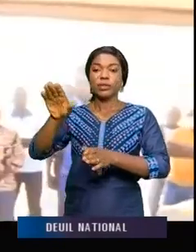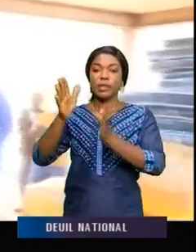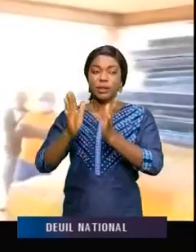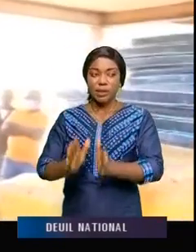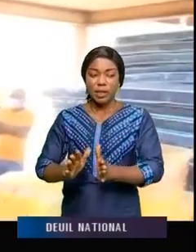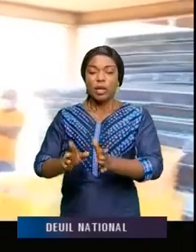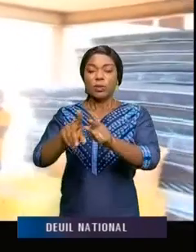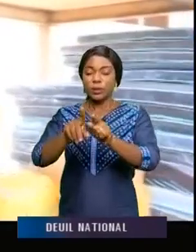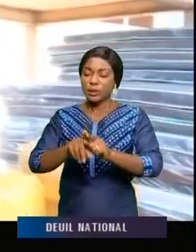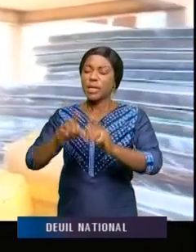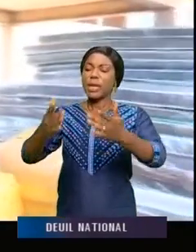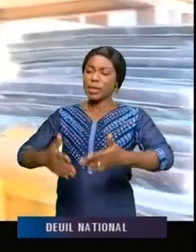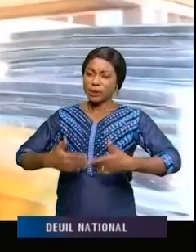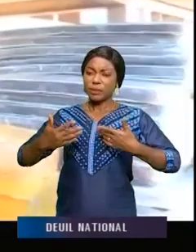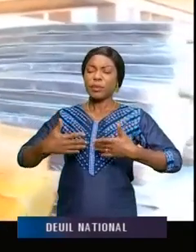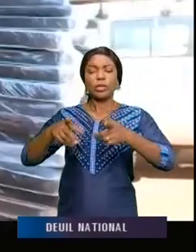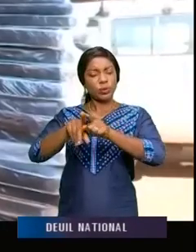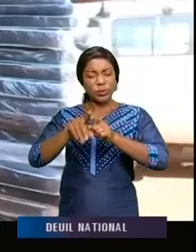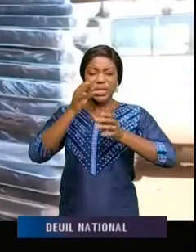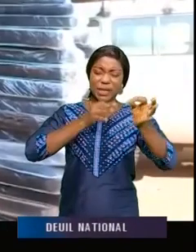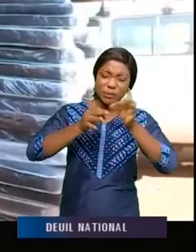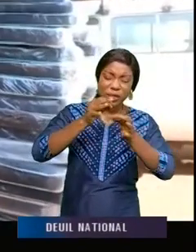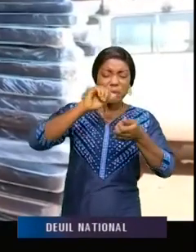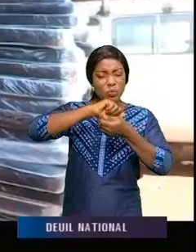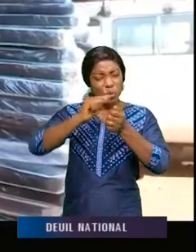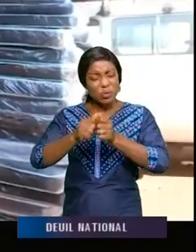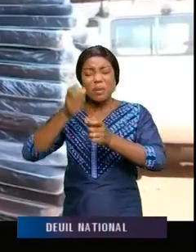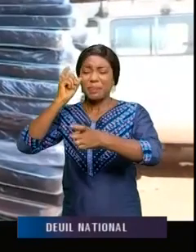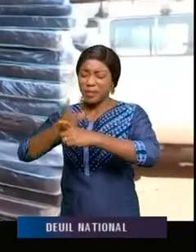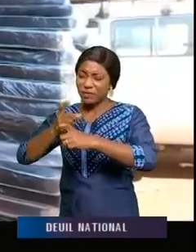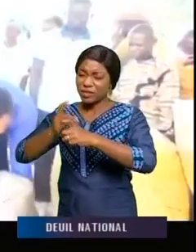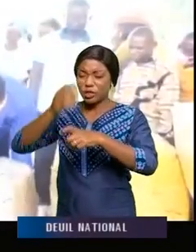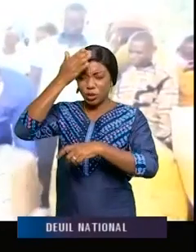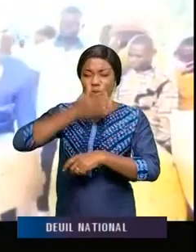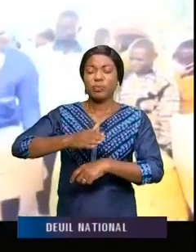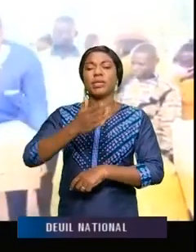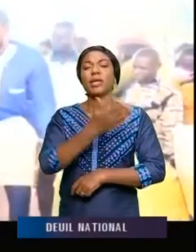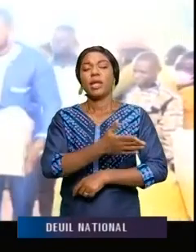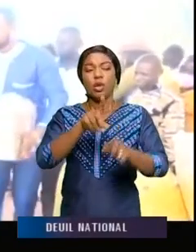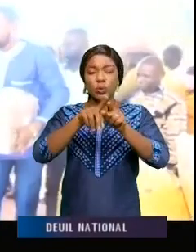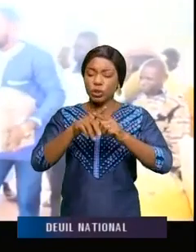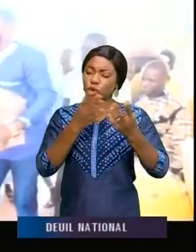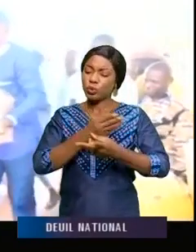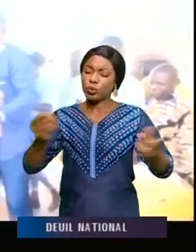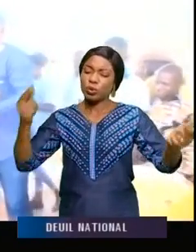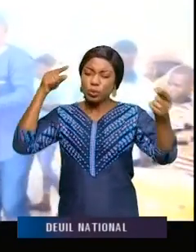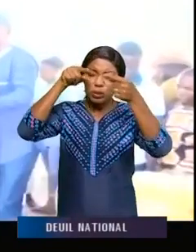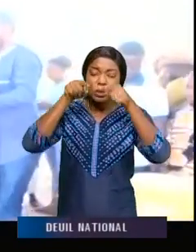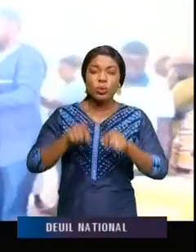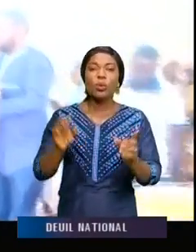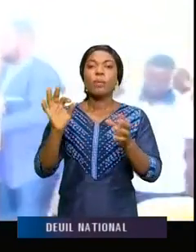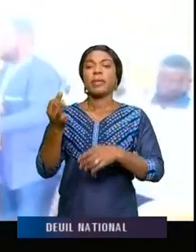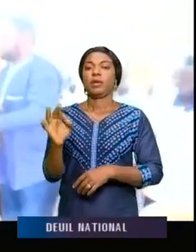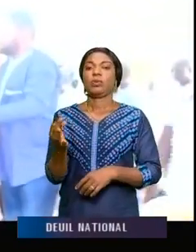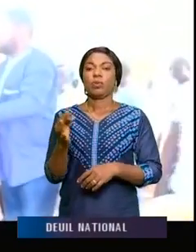sénateur, à'égard les nombreux problèmes qui aujourd'hui ne sont pas encore résolis par le gouvernement central. Il s'agit, entre autres, les fraudes de